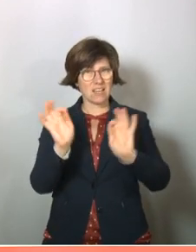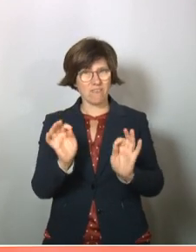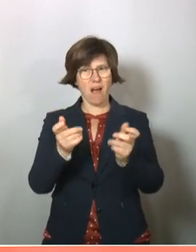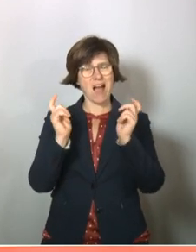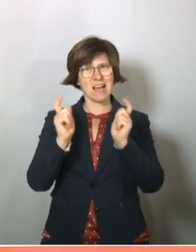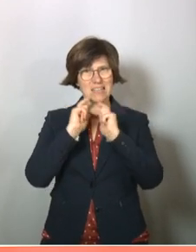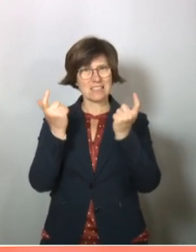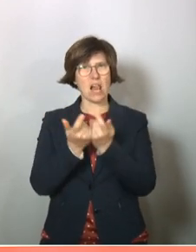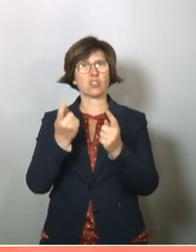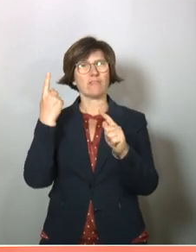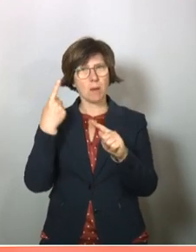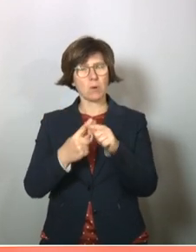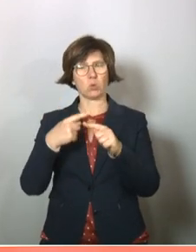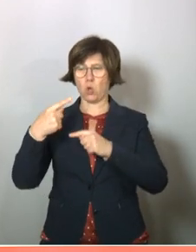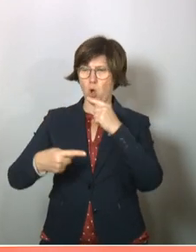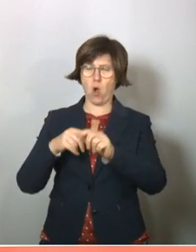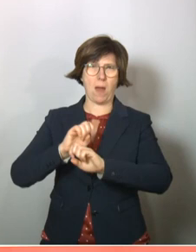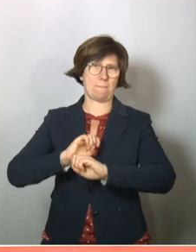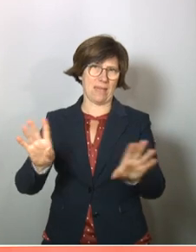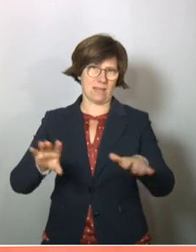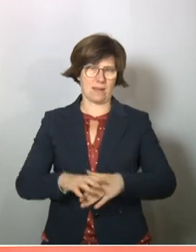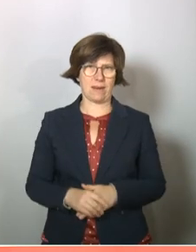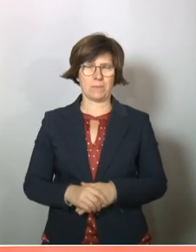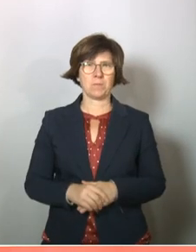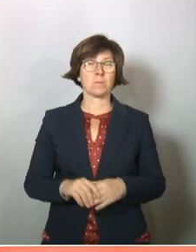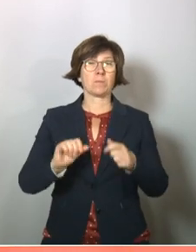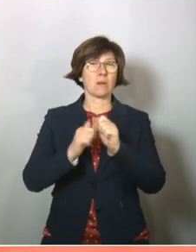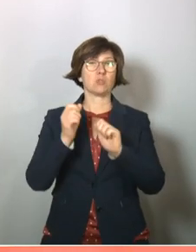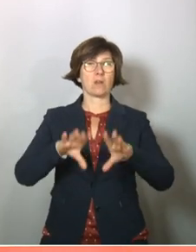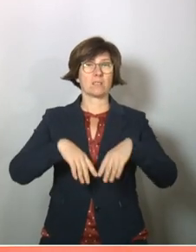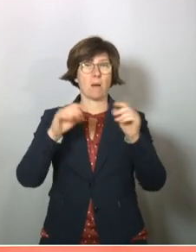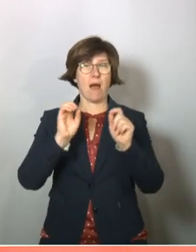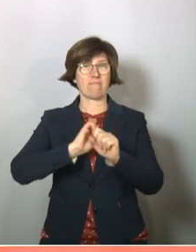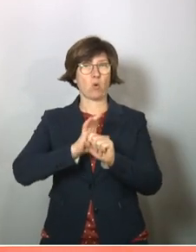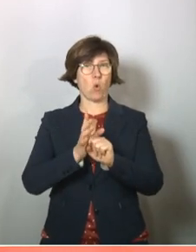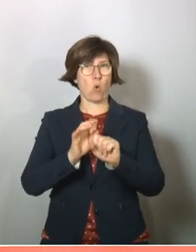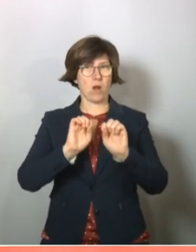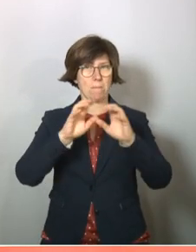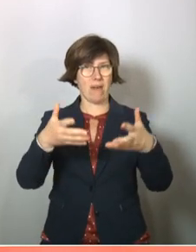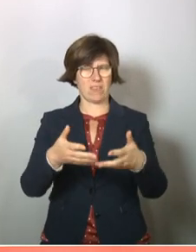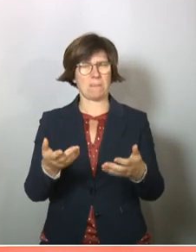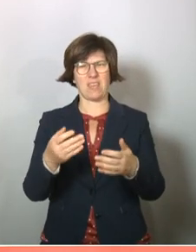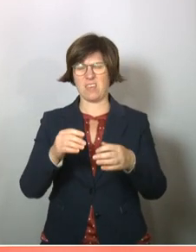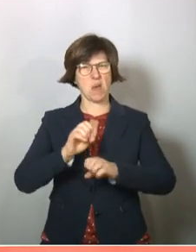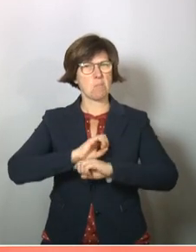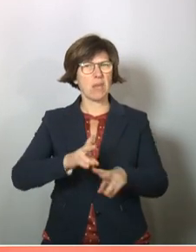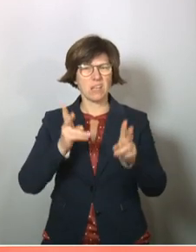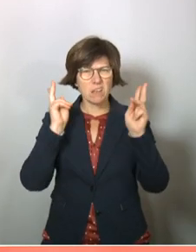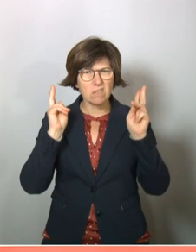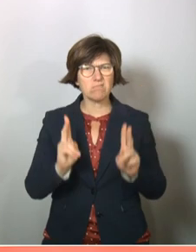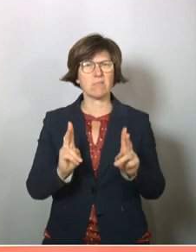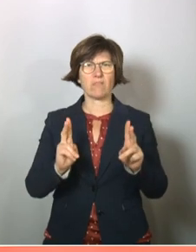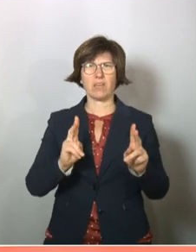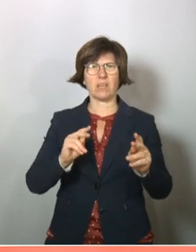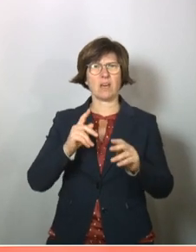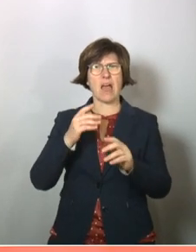für Gesellschaft und die Rolle der Medien. Gerade am Anfang der Corona-Pandemie waren die Medien ja vollkommen